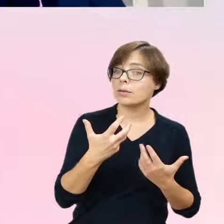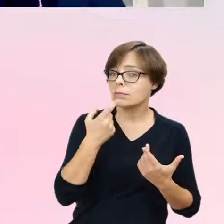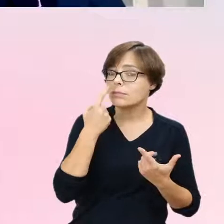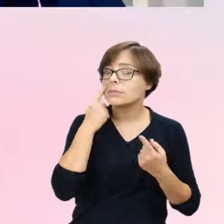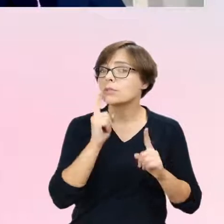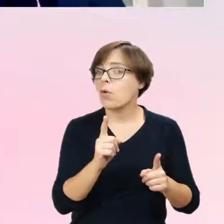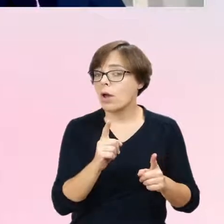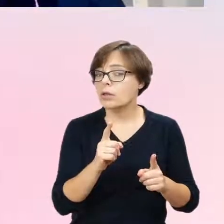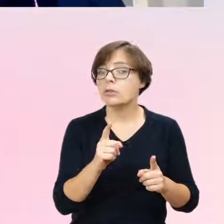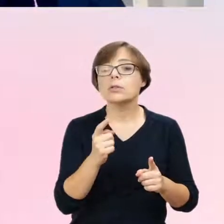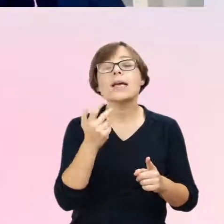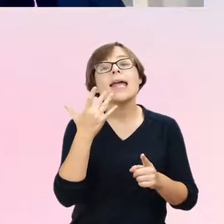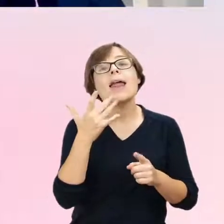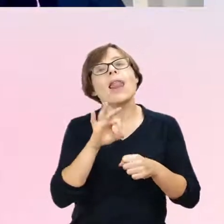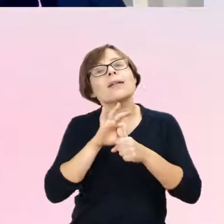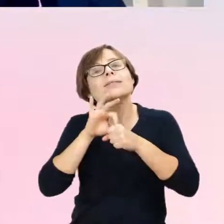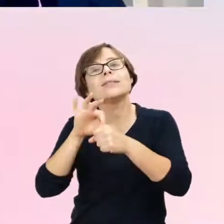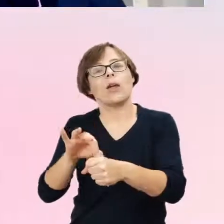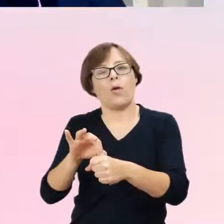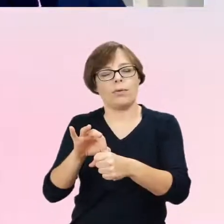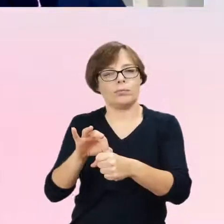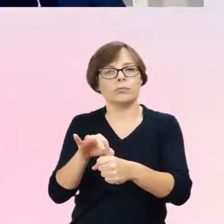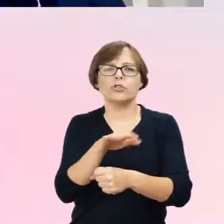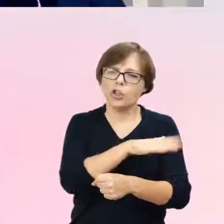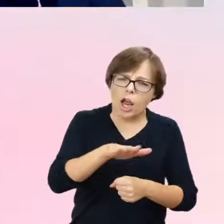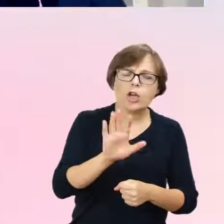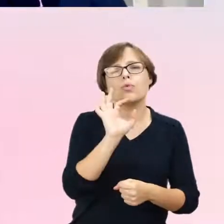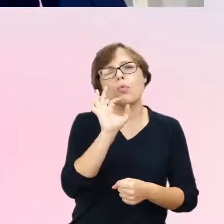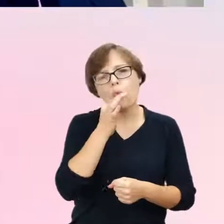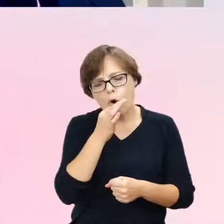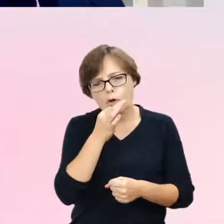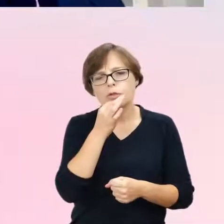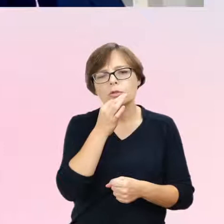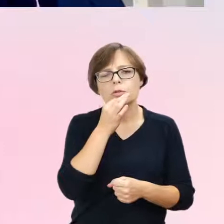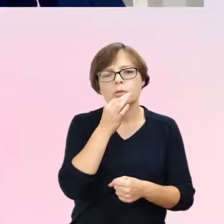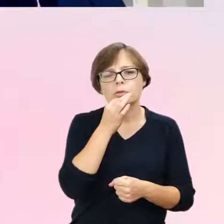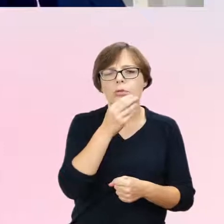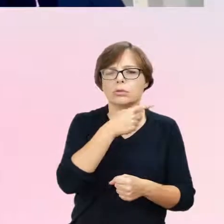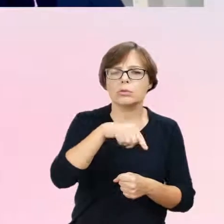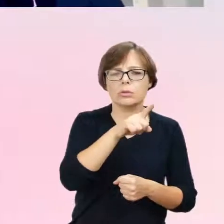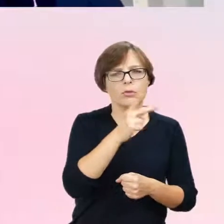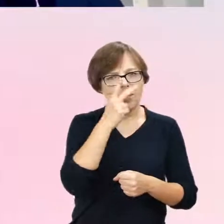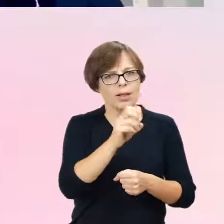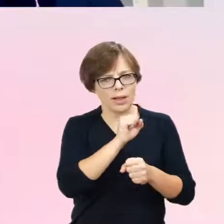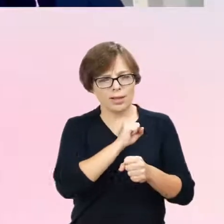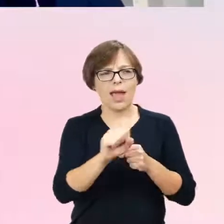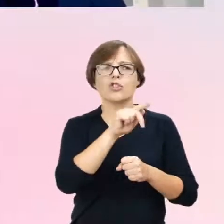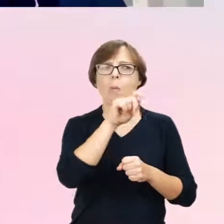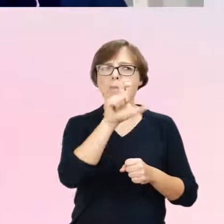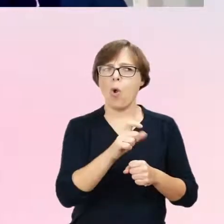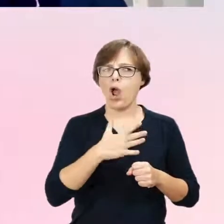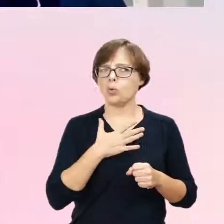liczba skierowań dzieci i młodzieży, które przejawiają objawy dysforii płci,